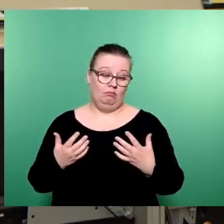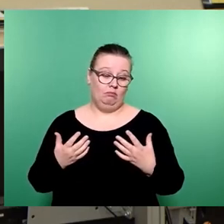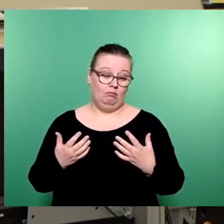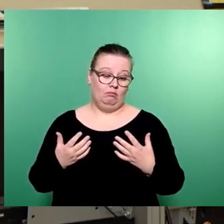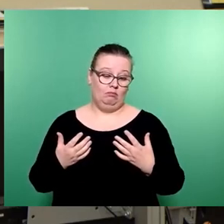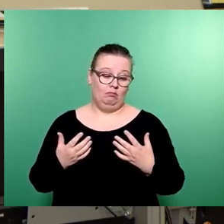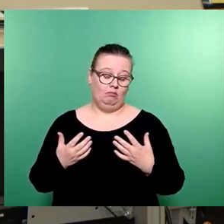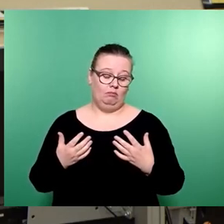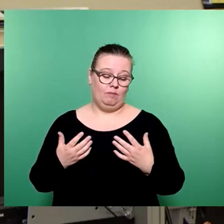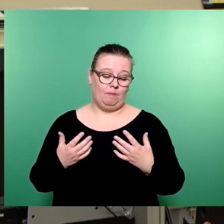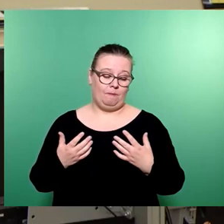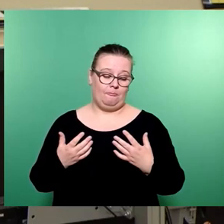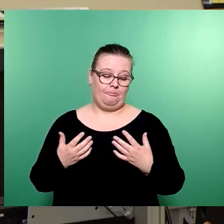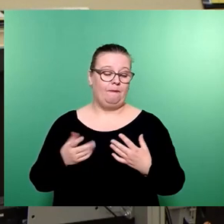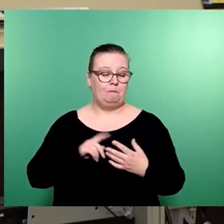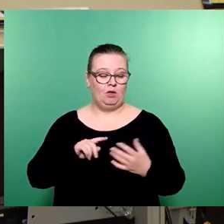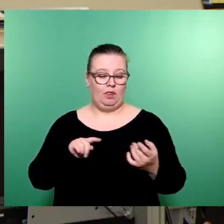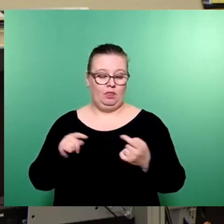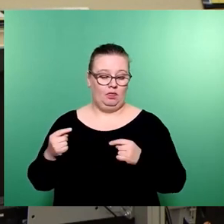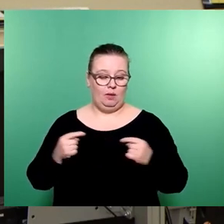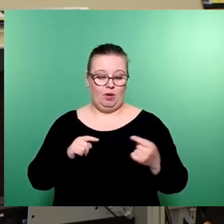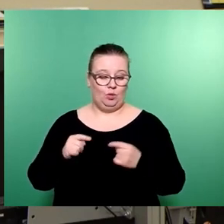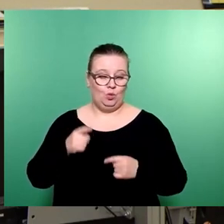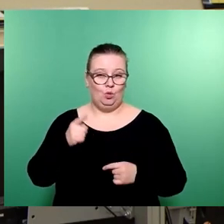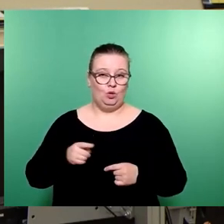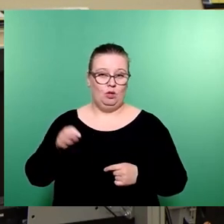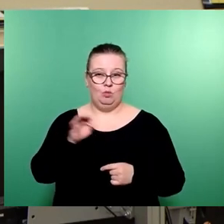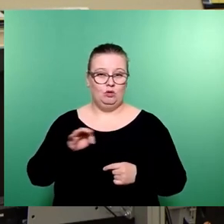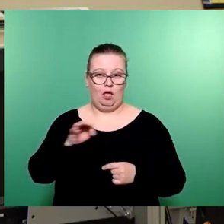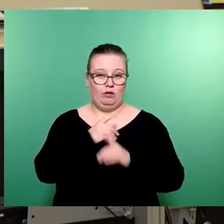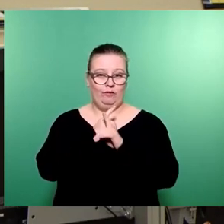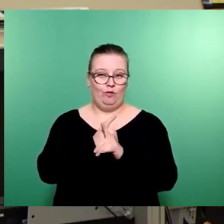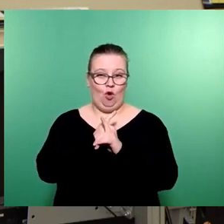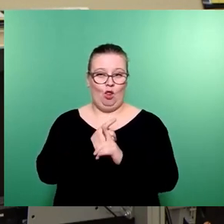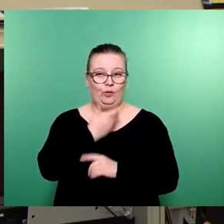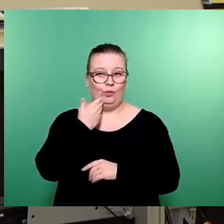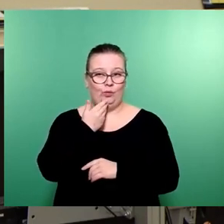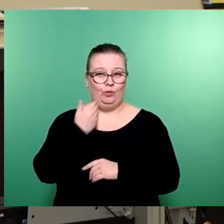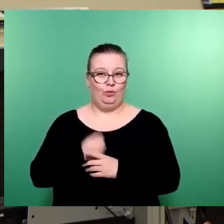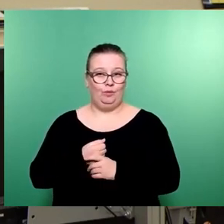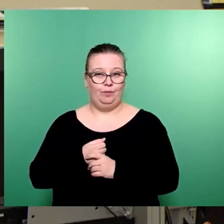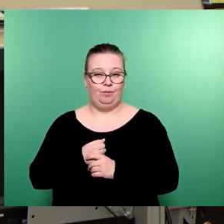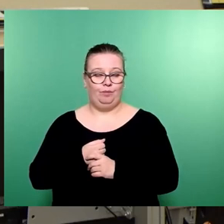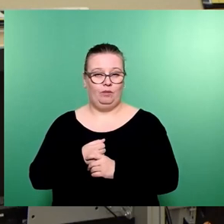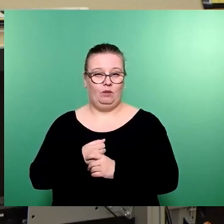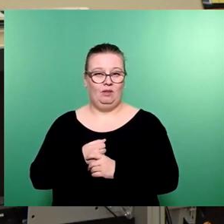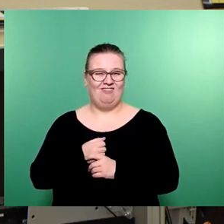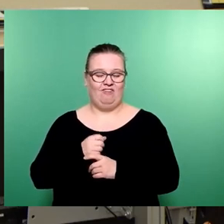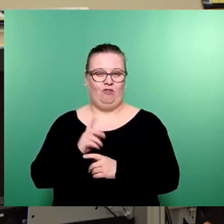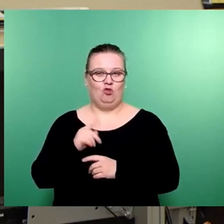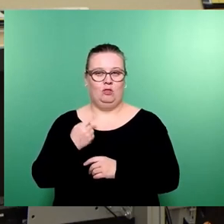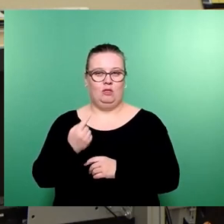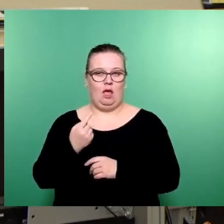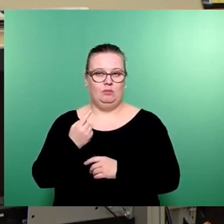nachvollziehen, der Debatte scheinbar nicht mit hundertprozentiger Aufmerksamkeit verfolgt, denn sonst wäre Ihnen